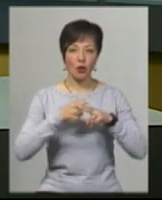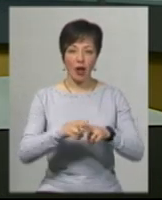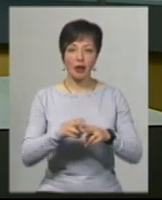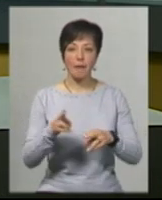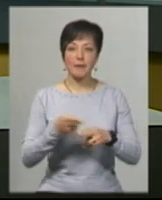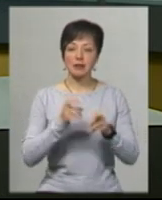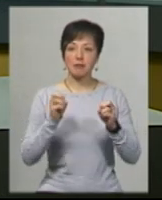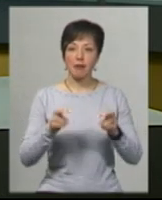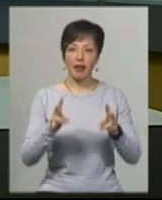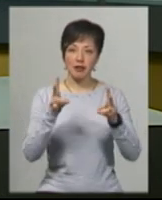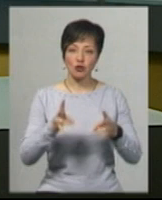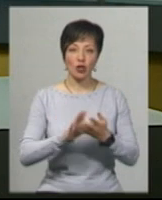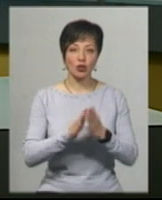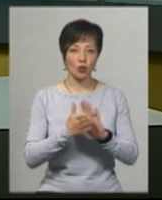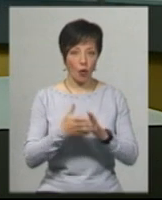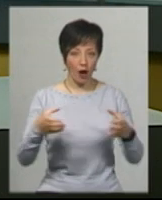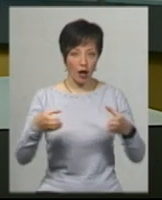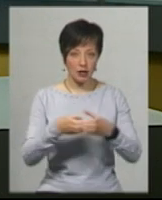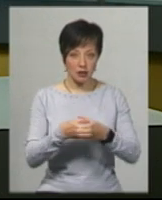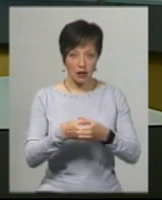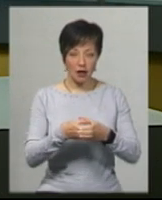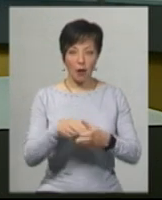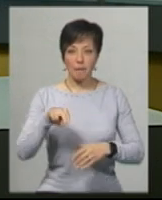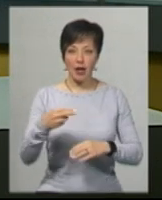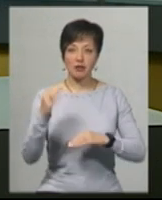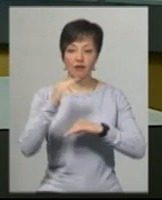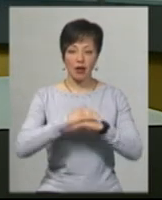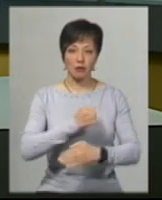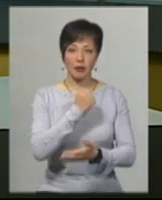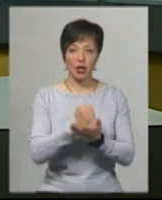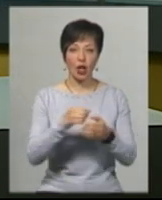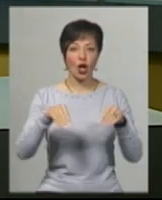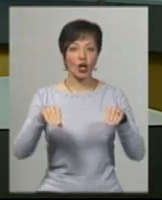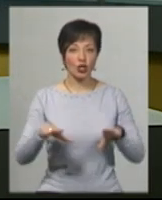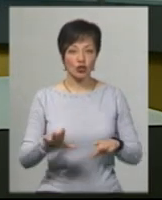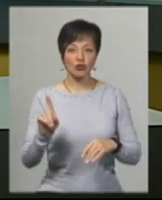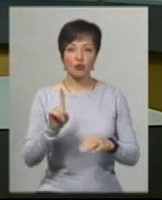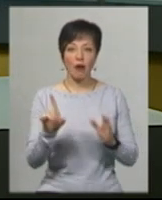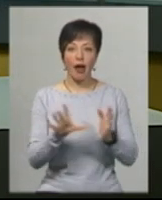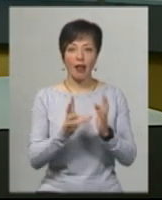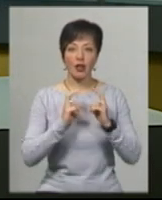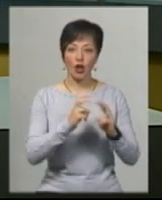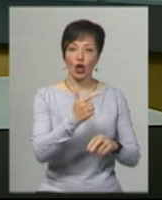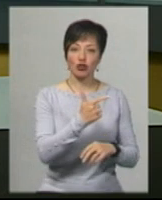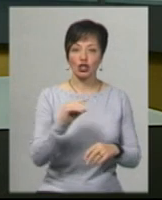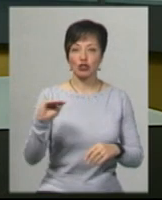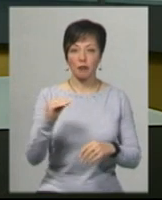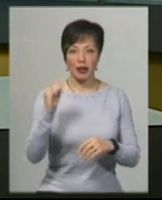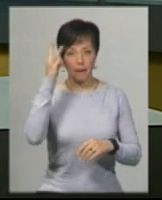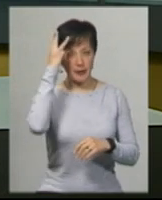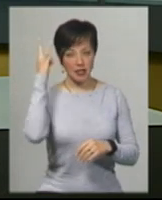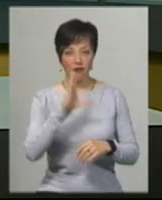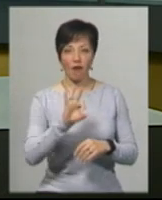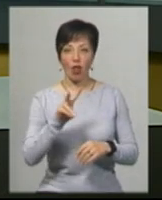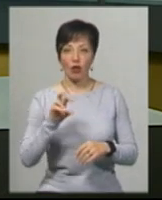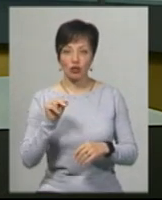безпеки та надзвичайної ситуації у п'ятницю вечері прийняла відповідне рішення, аби електрички Гречани-Жмеренка та Хмельницький